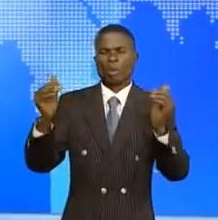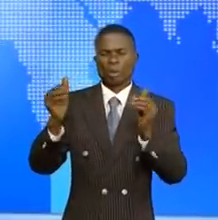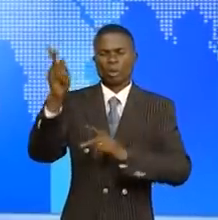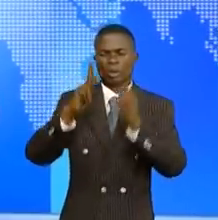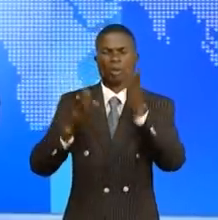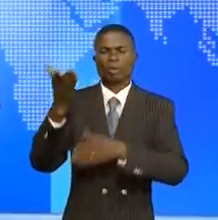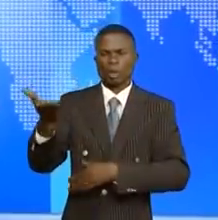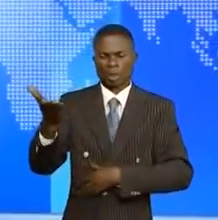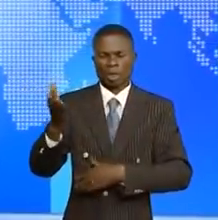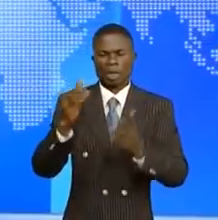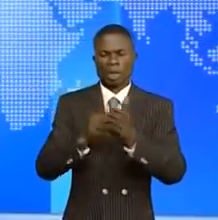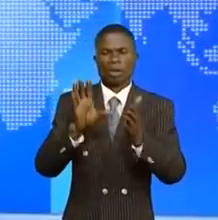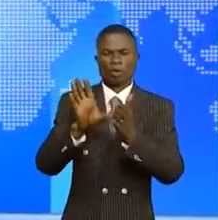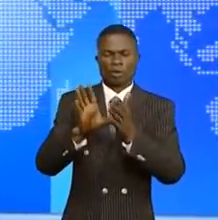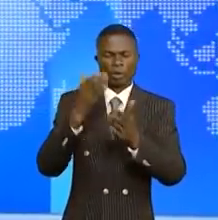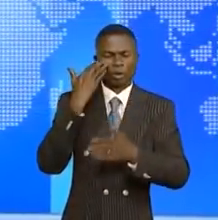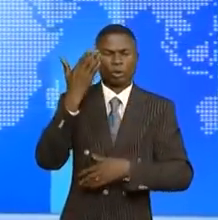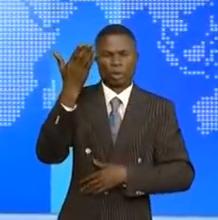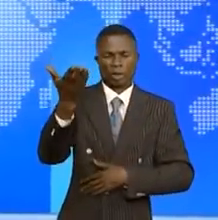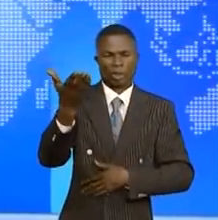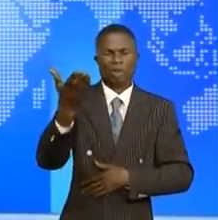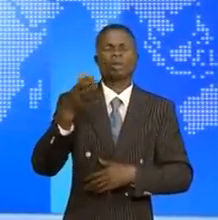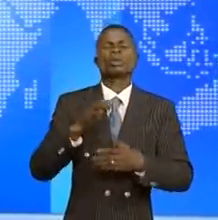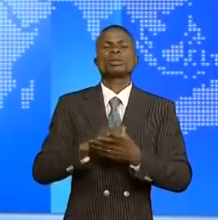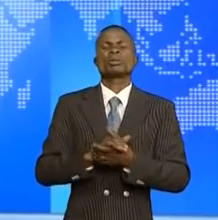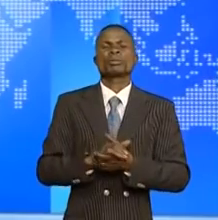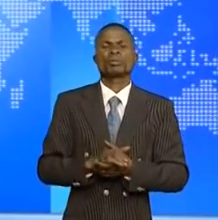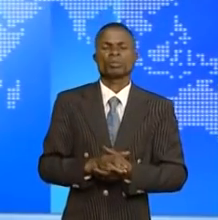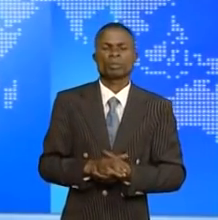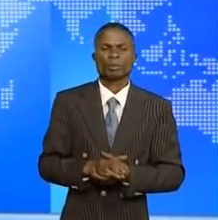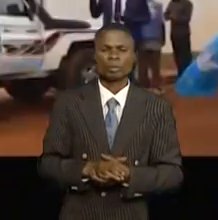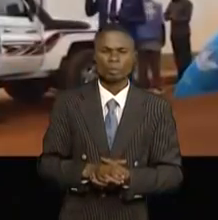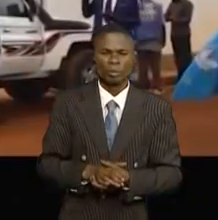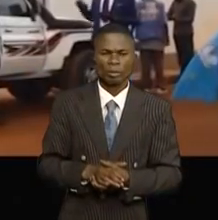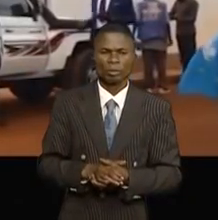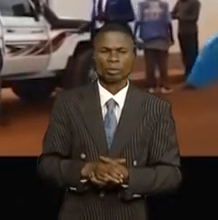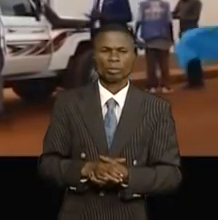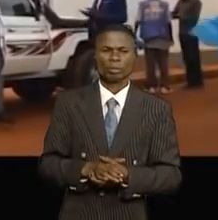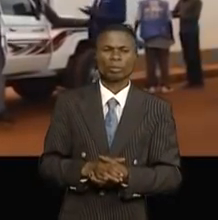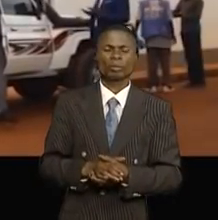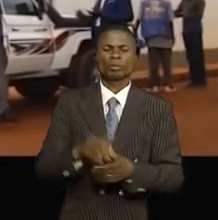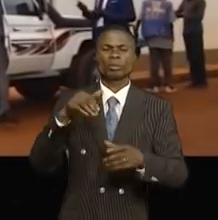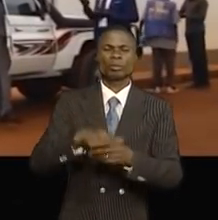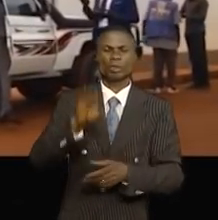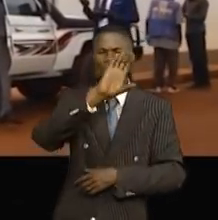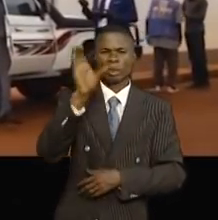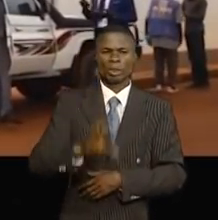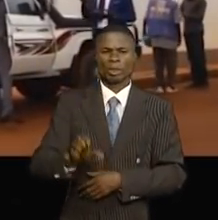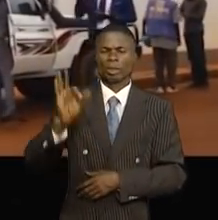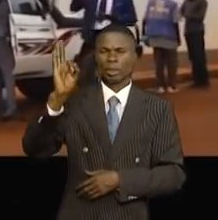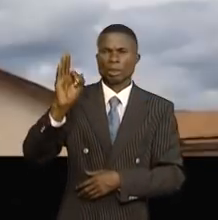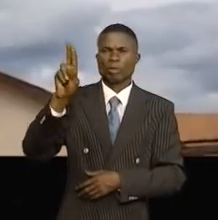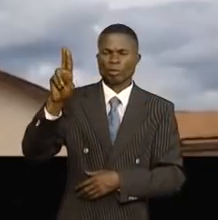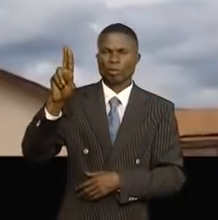population. Encore une fois, un reportage de nos confrères de la RTNC Lualaba. Quittant de son séjour dans la commune rurale de Fungurume,